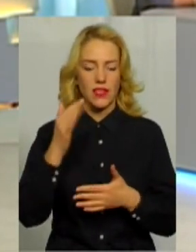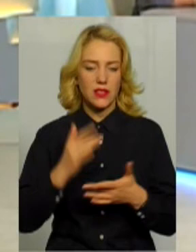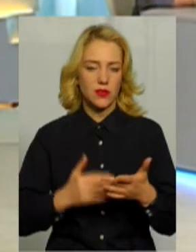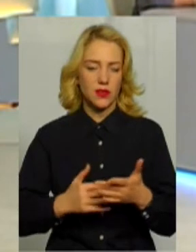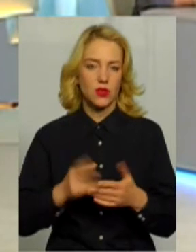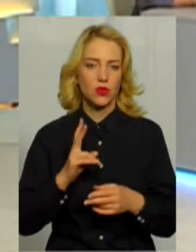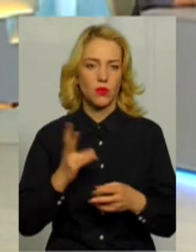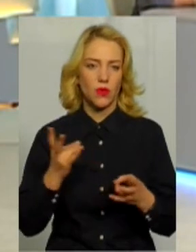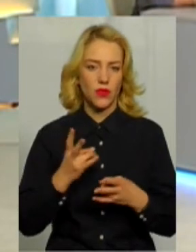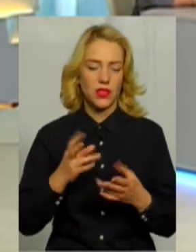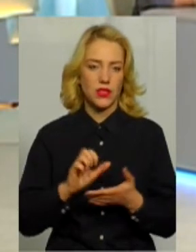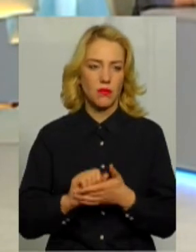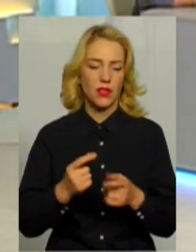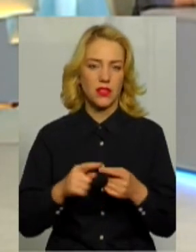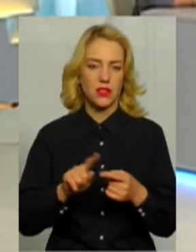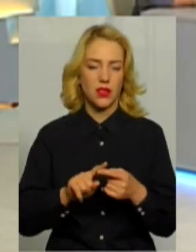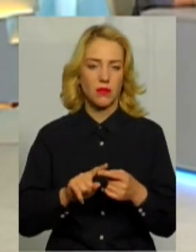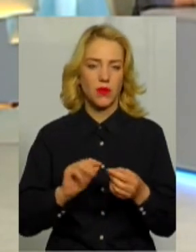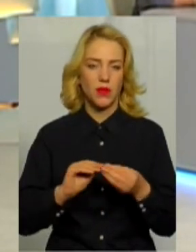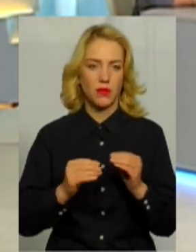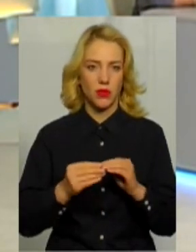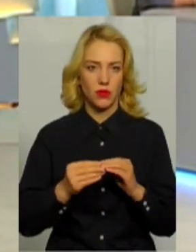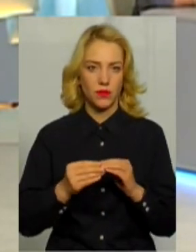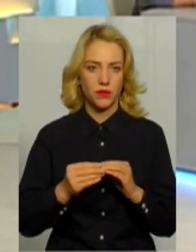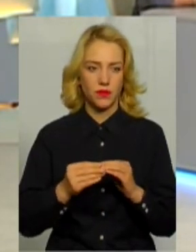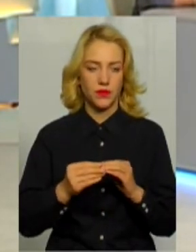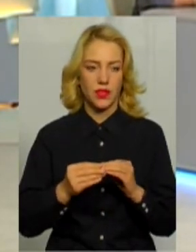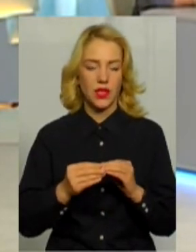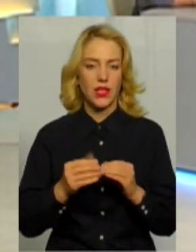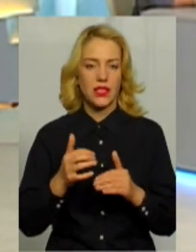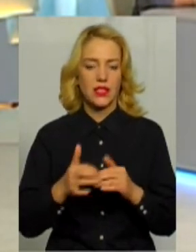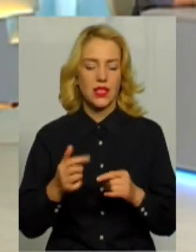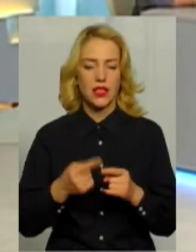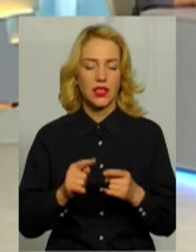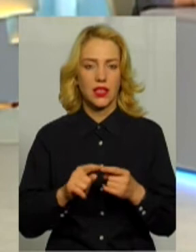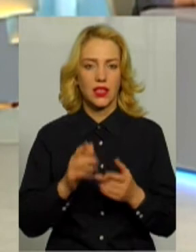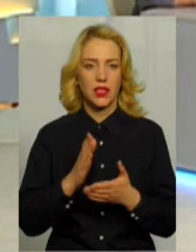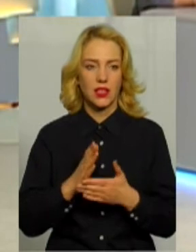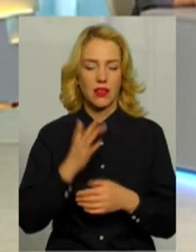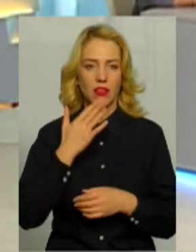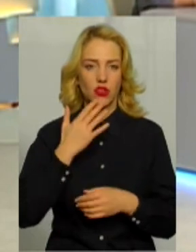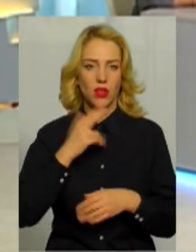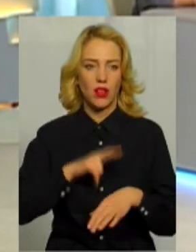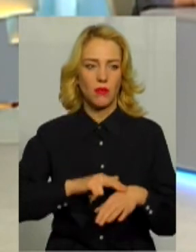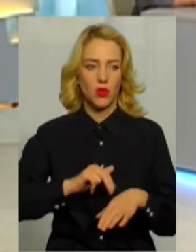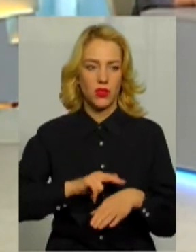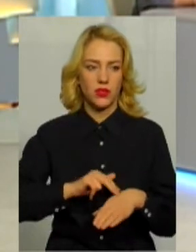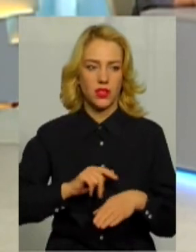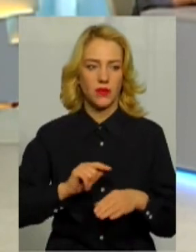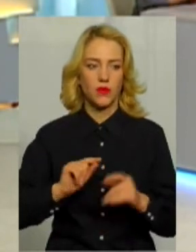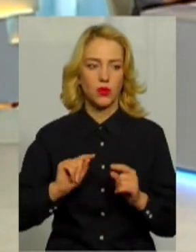перейматися з даною проблемою. І серед них якраз є й національна поліція.